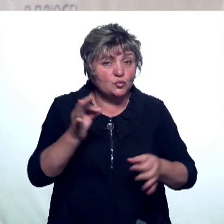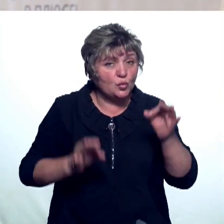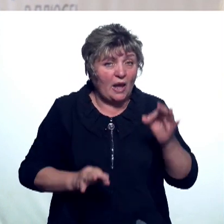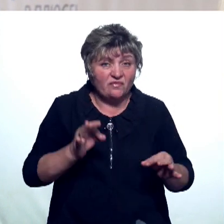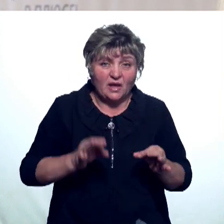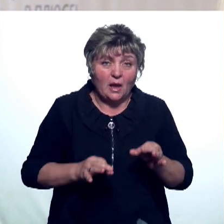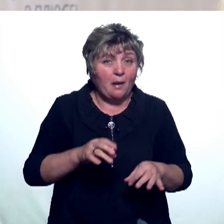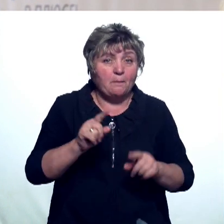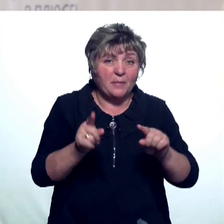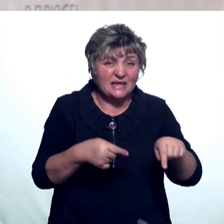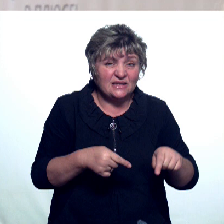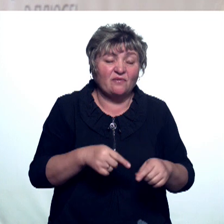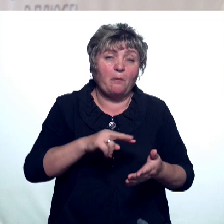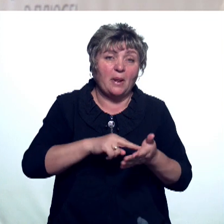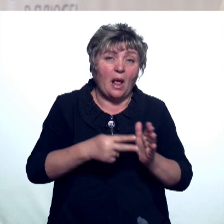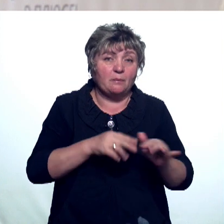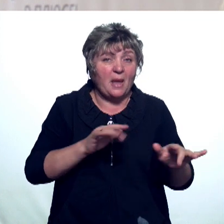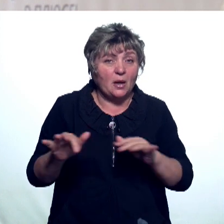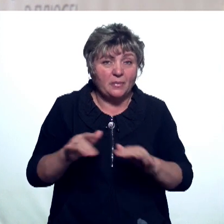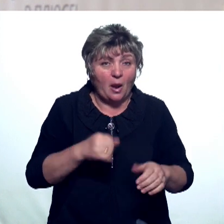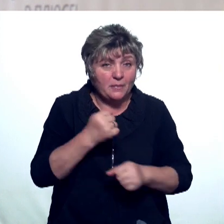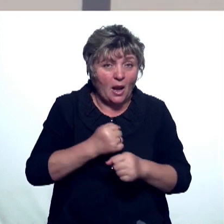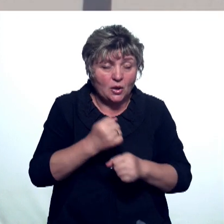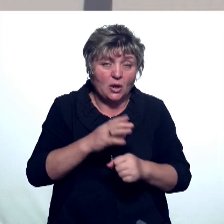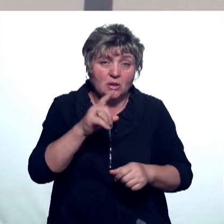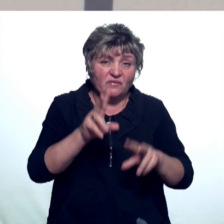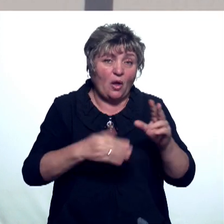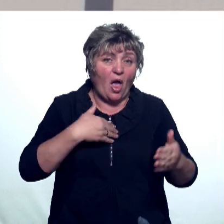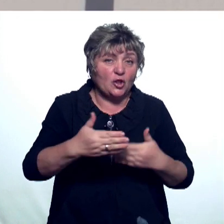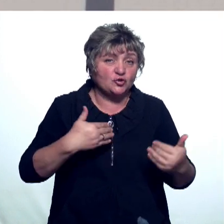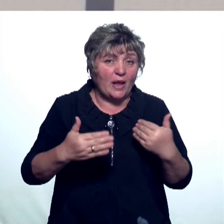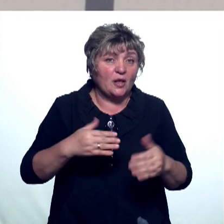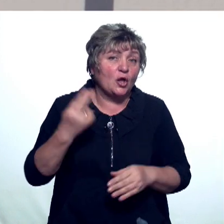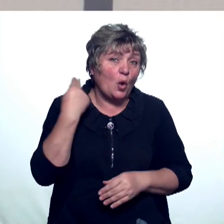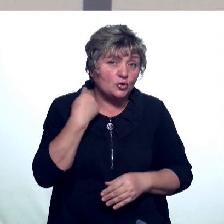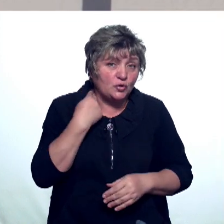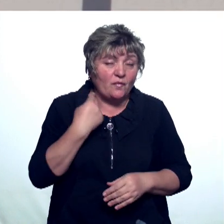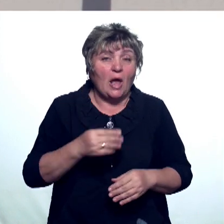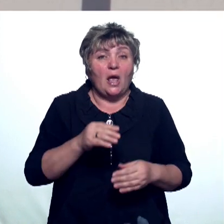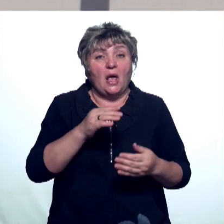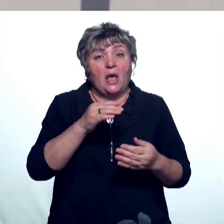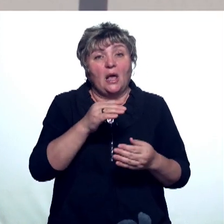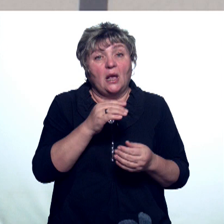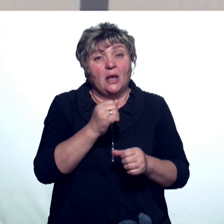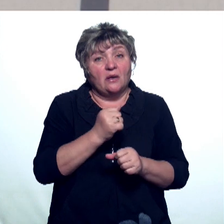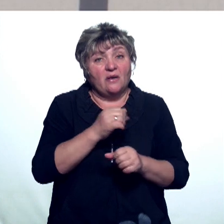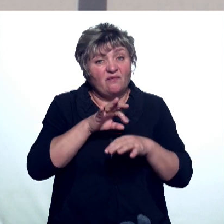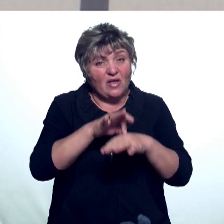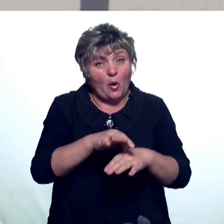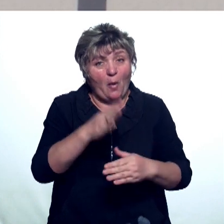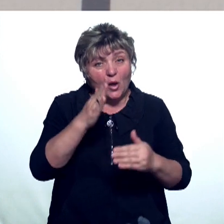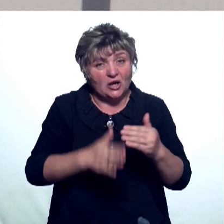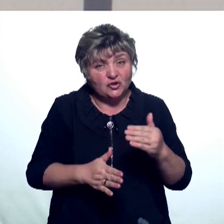приставов, прорабатываем план мероприятий в отношении должников. Используем инструмент как раз по введению